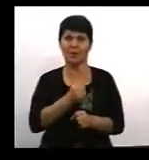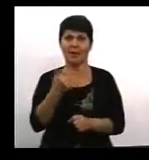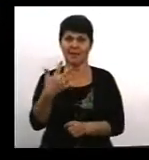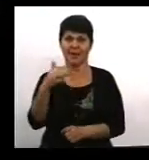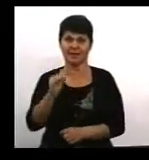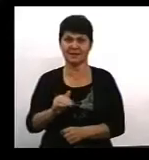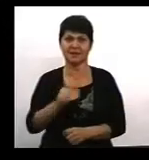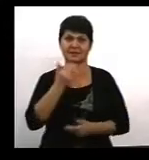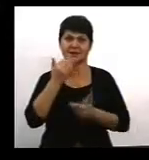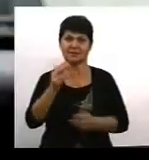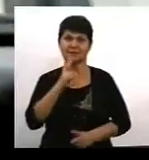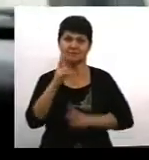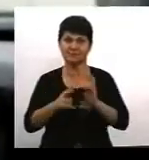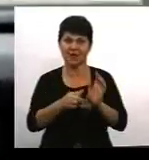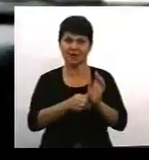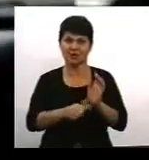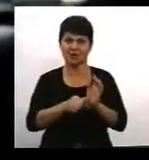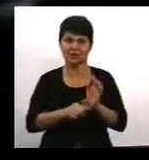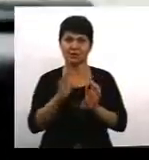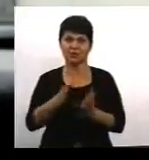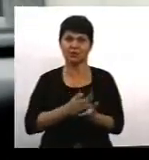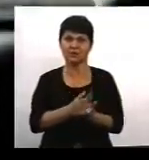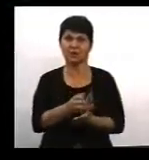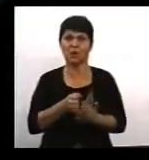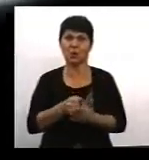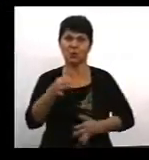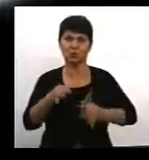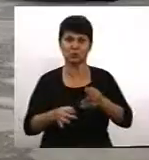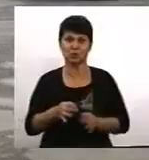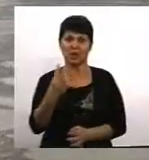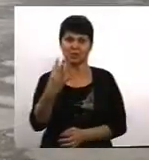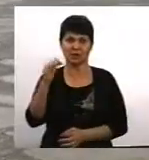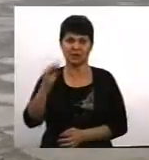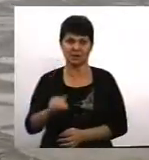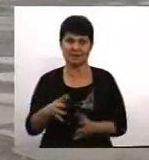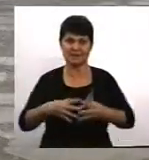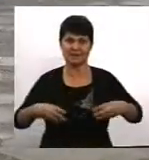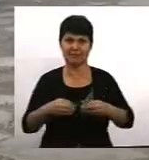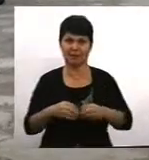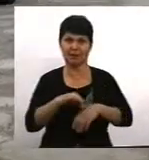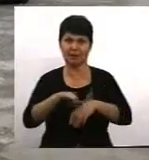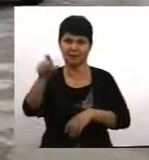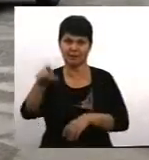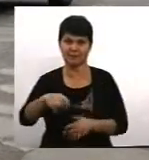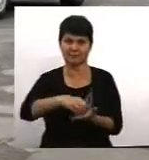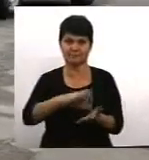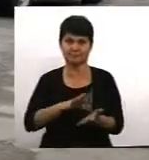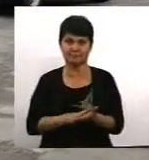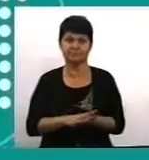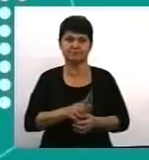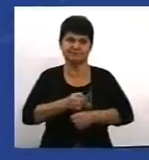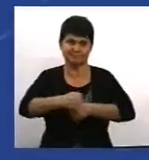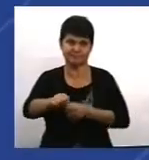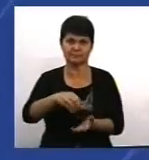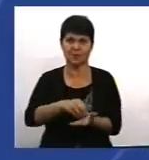таких звернень, 60 з яких було скеровано до суду. Ще 4 тисячі сімейних кривдників поставлено на превентивний облік.